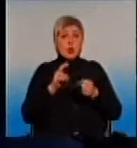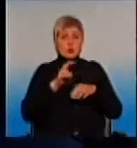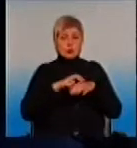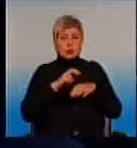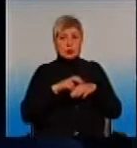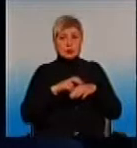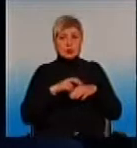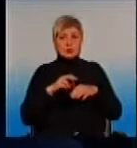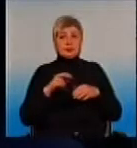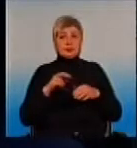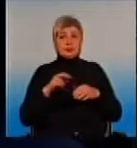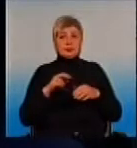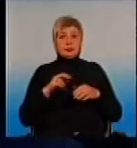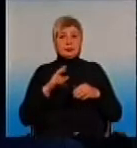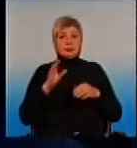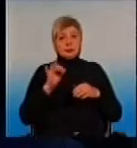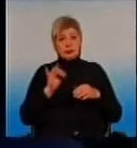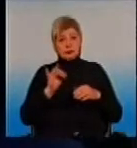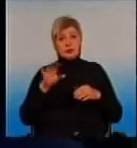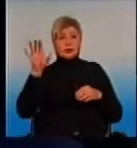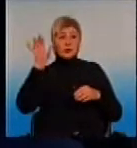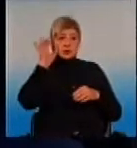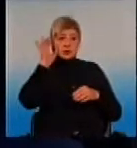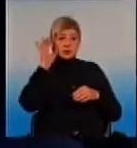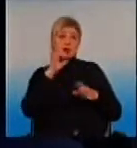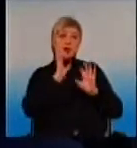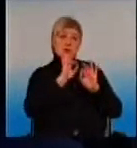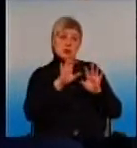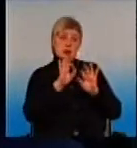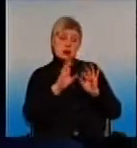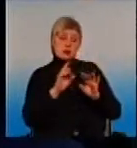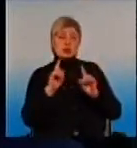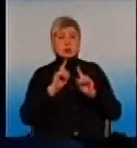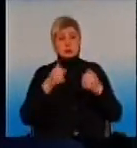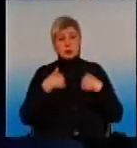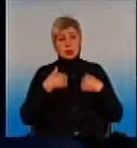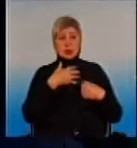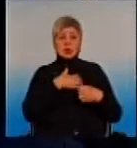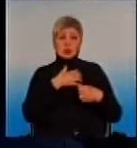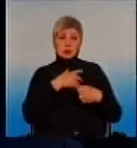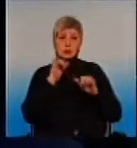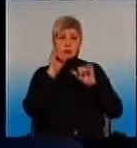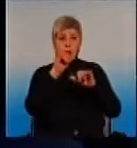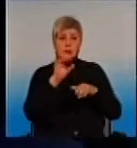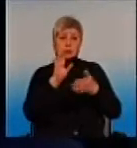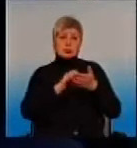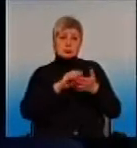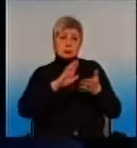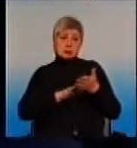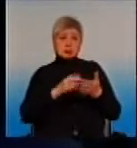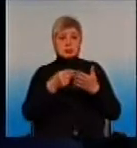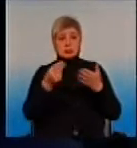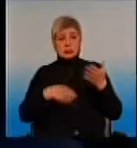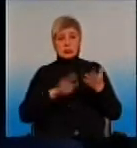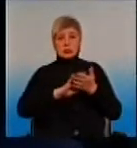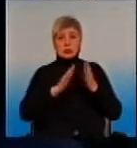на вас буде у доктора. висловити наміри, що ви маєте бажання у класи вгороду. подобається, договоріть ось влежим візитом.